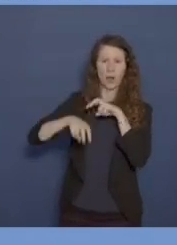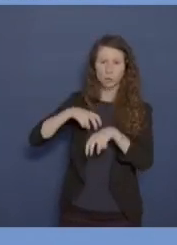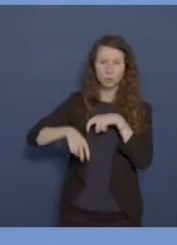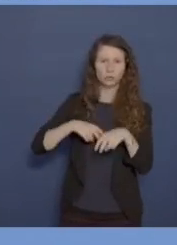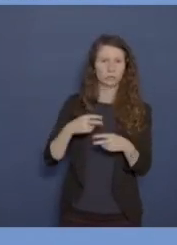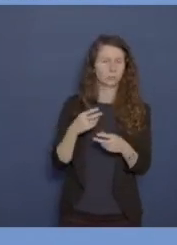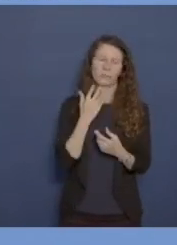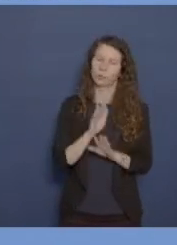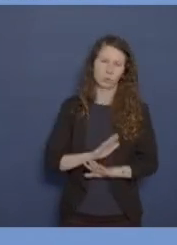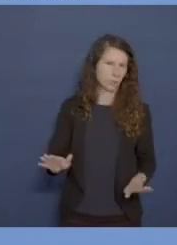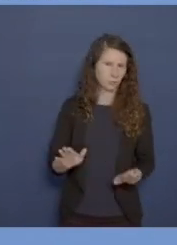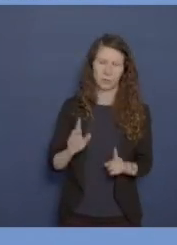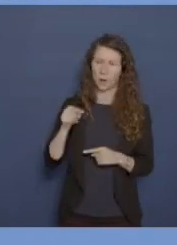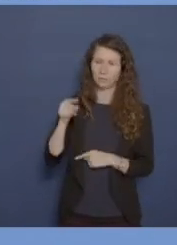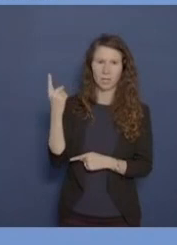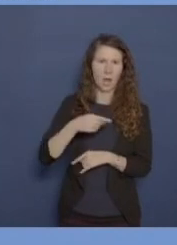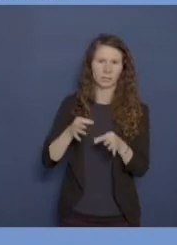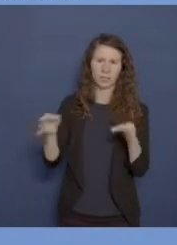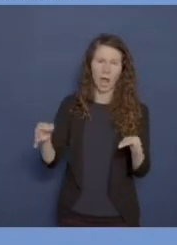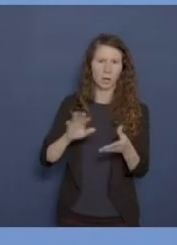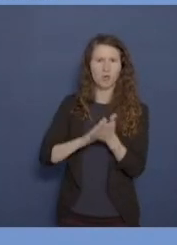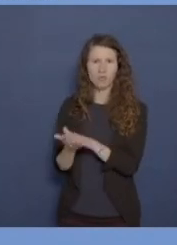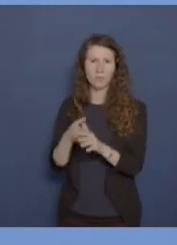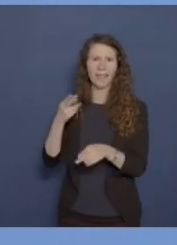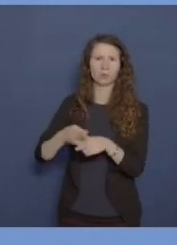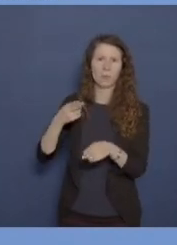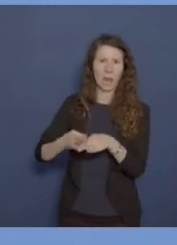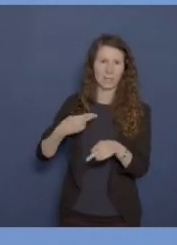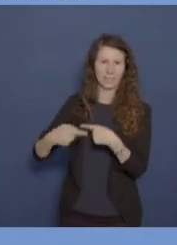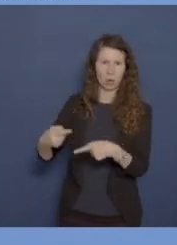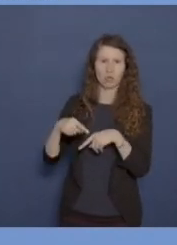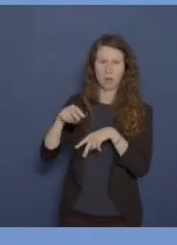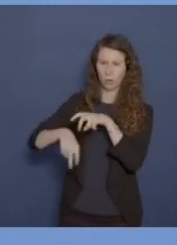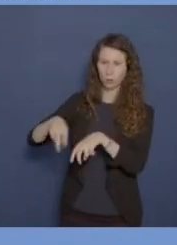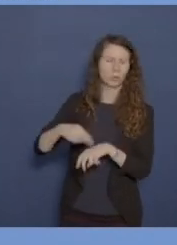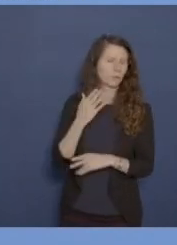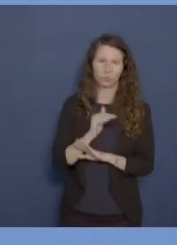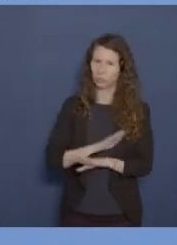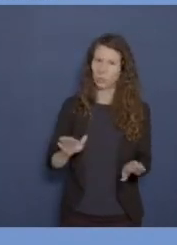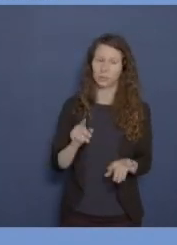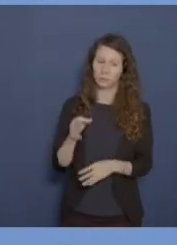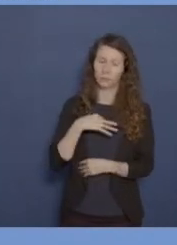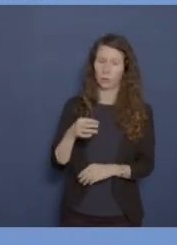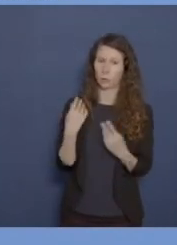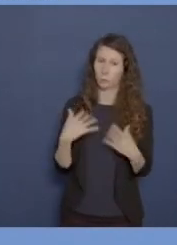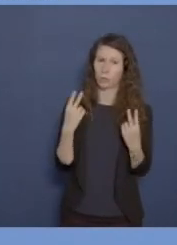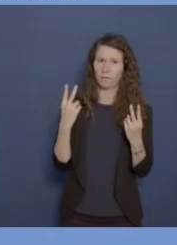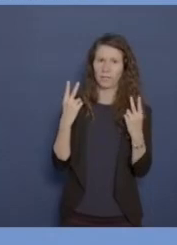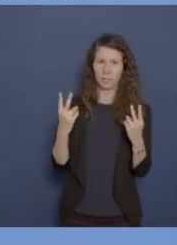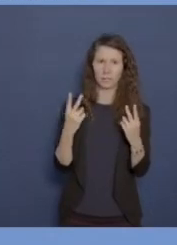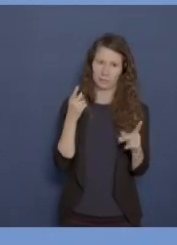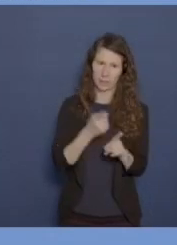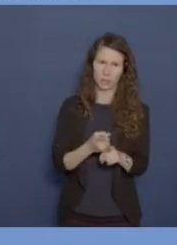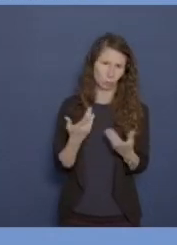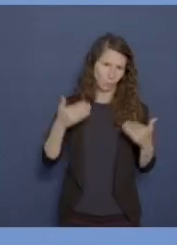Jahrestag zu instrumentalisieren. Dagegen wenden wir uns und das ist auch ein uns sehr wichtiges Anliegen. Vielleicht das zum